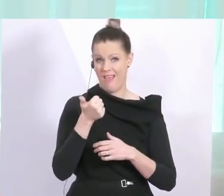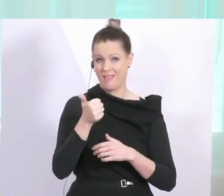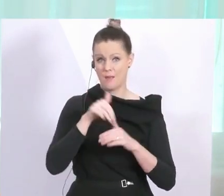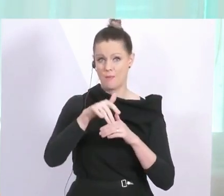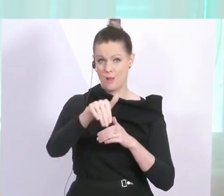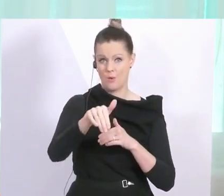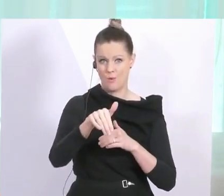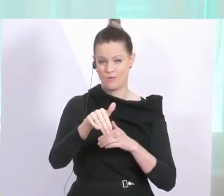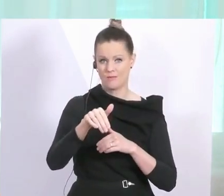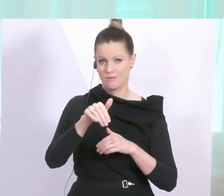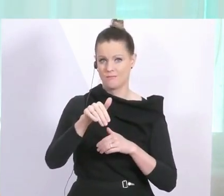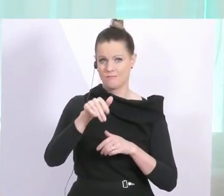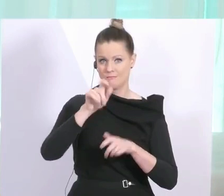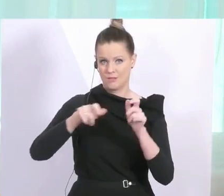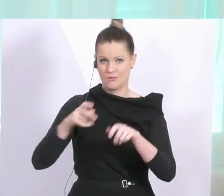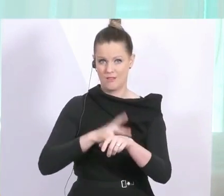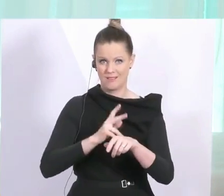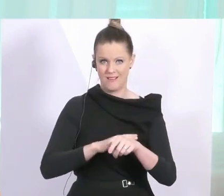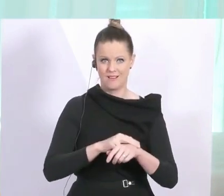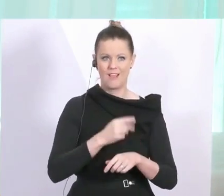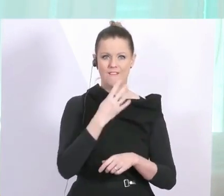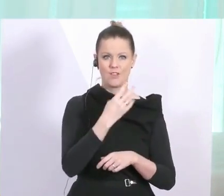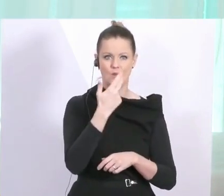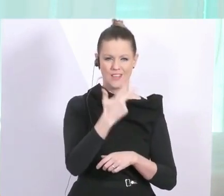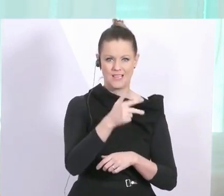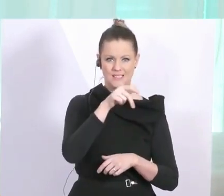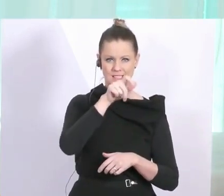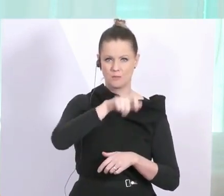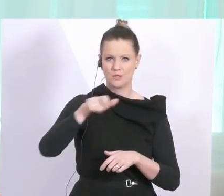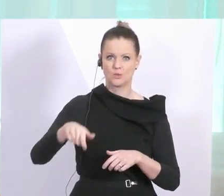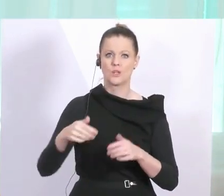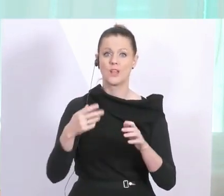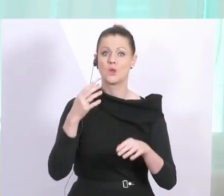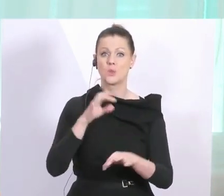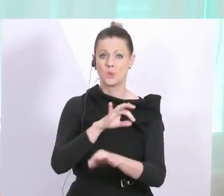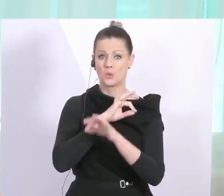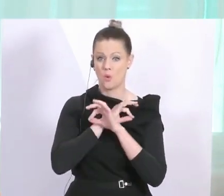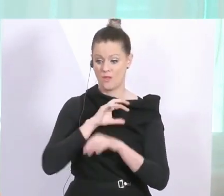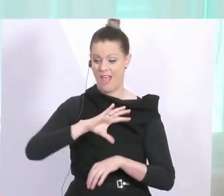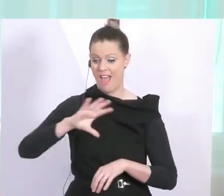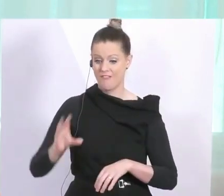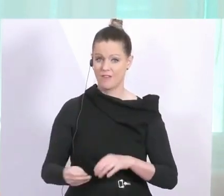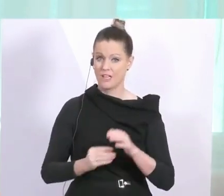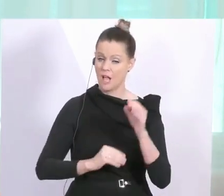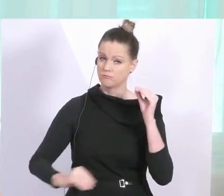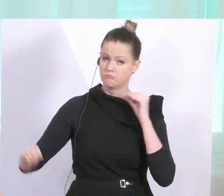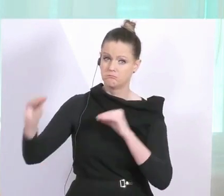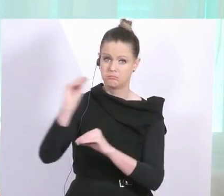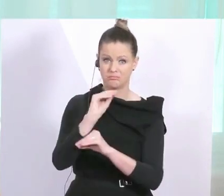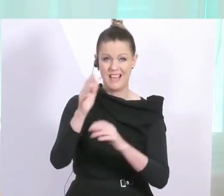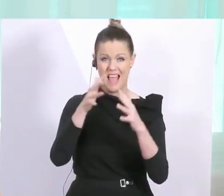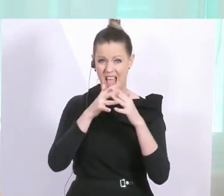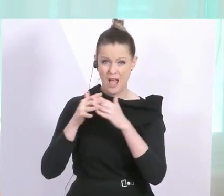.000 Tote mittlerweile, USA, Indien, Afrika, dramatische Erhöhungen und